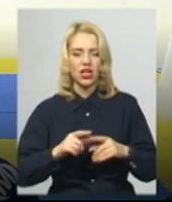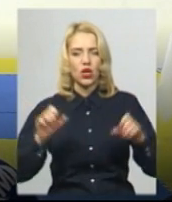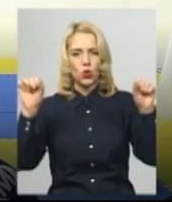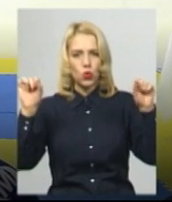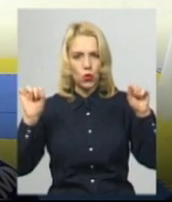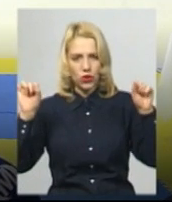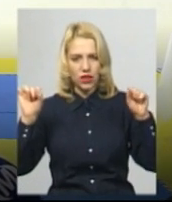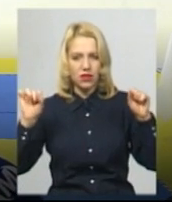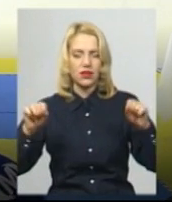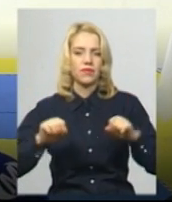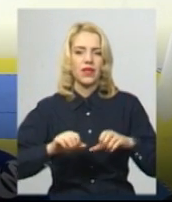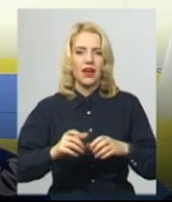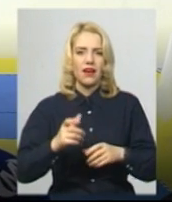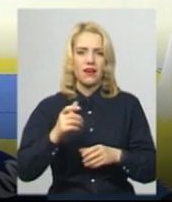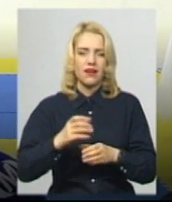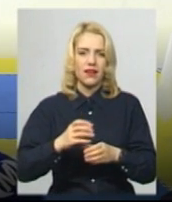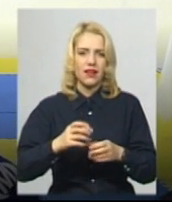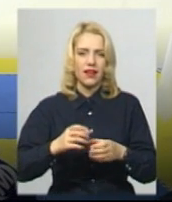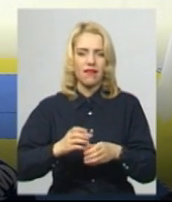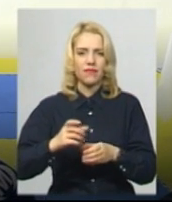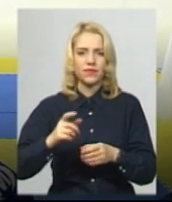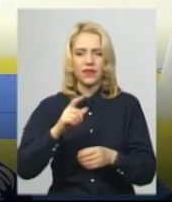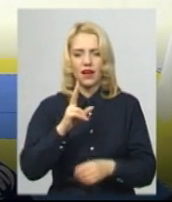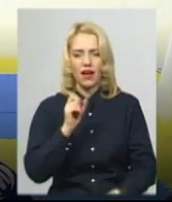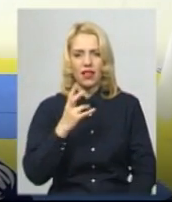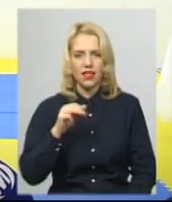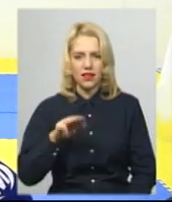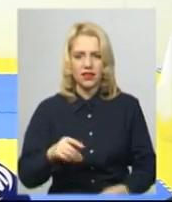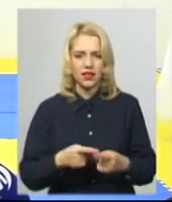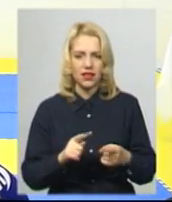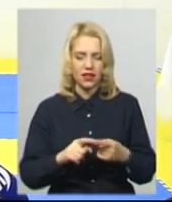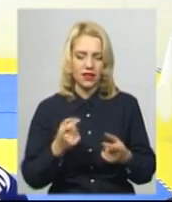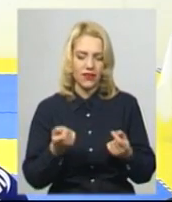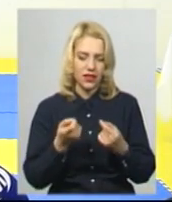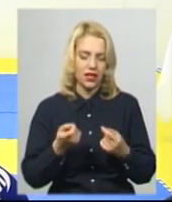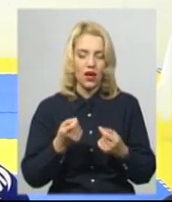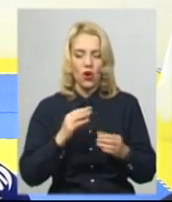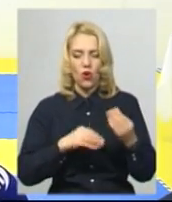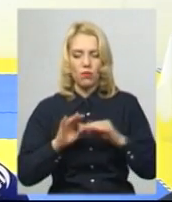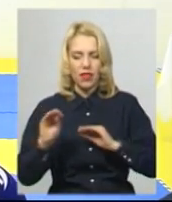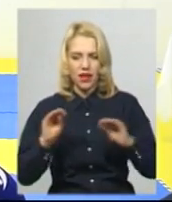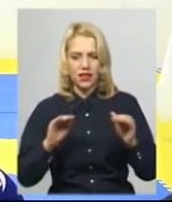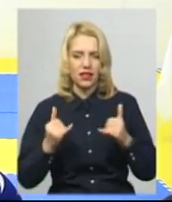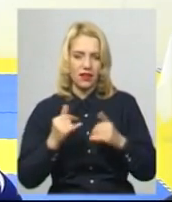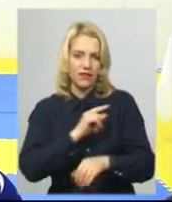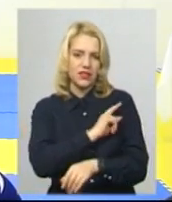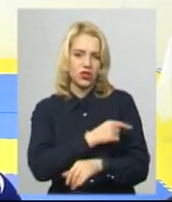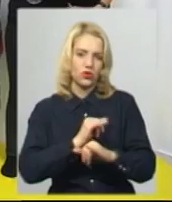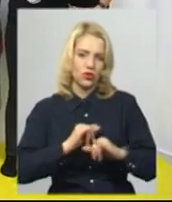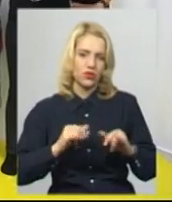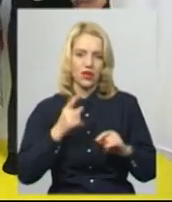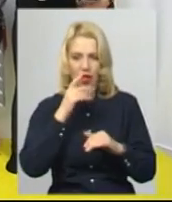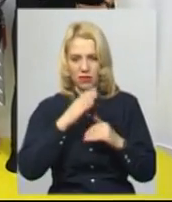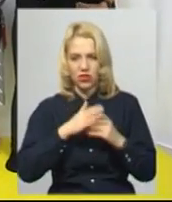канати і невелике обладнання для загального фізичного розвитку. Але я думаю, що це найближчим часом вже з'явиться.